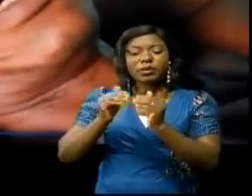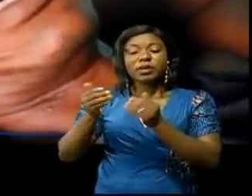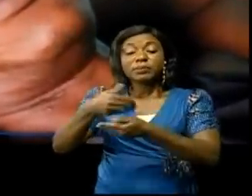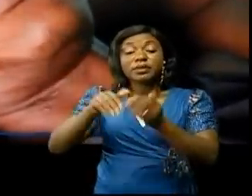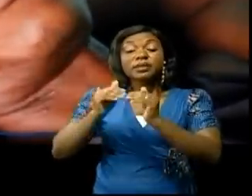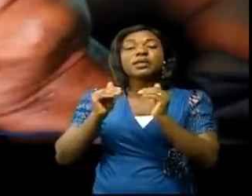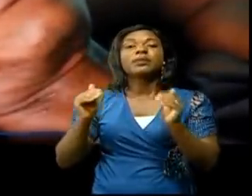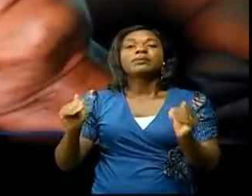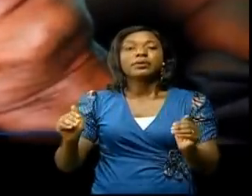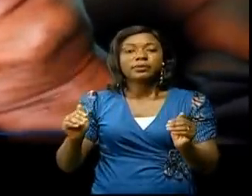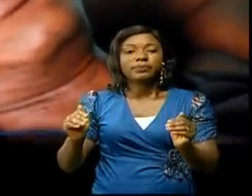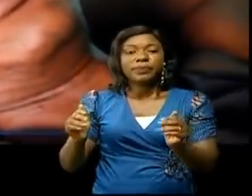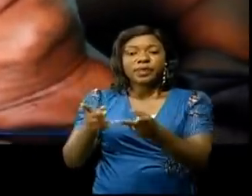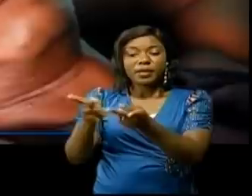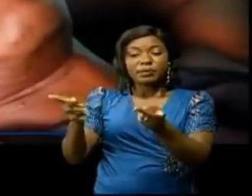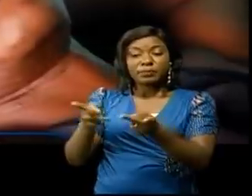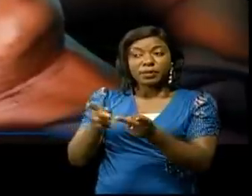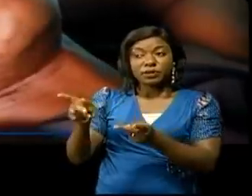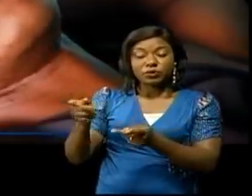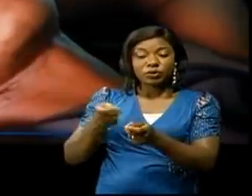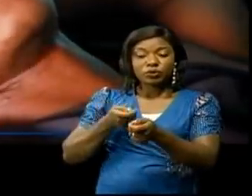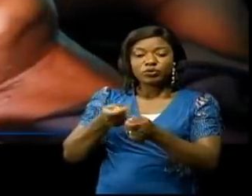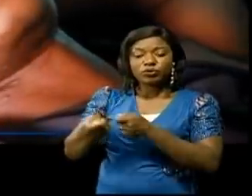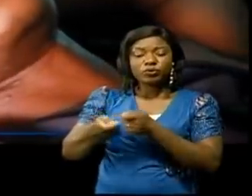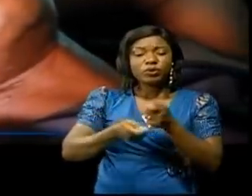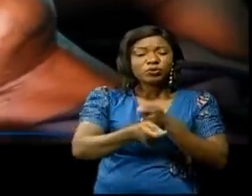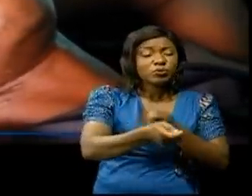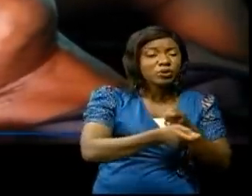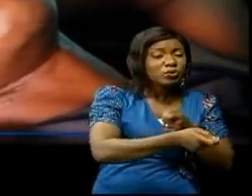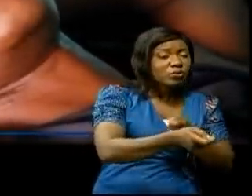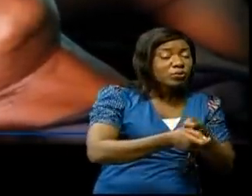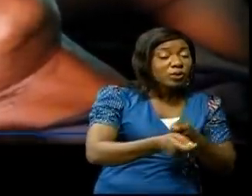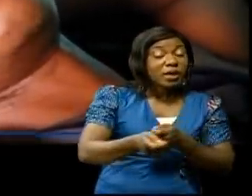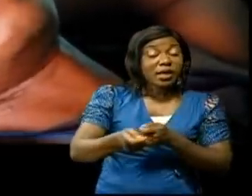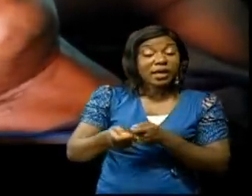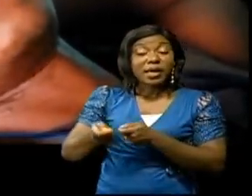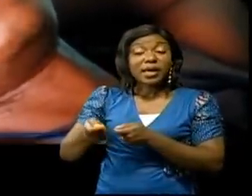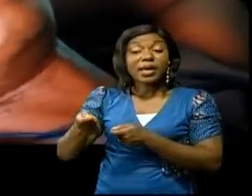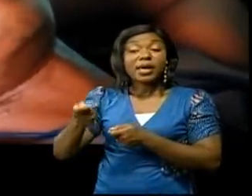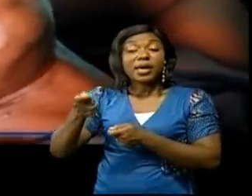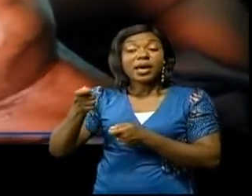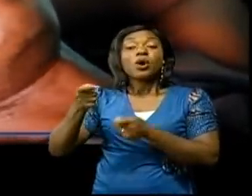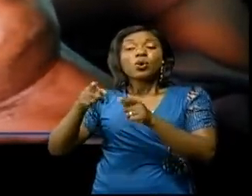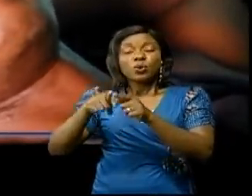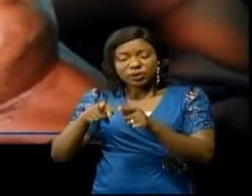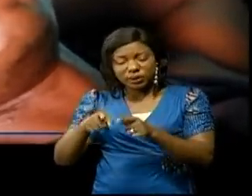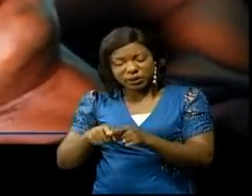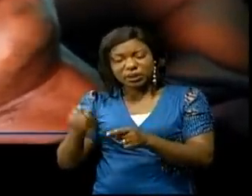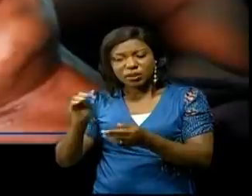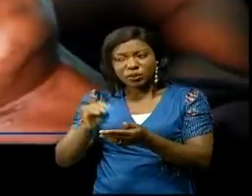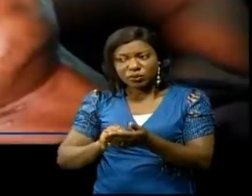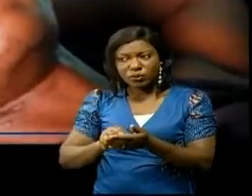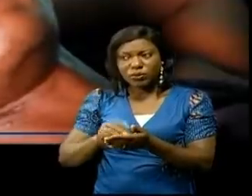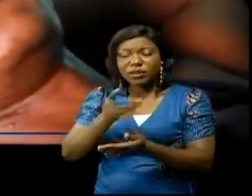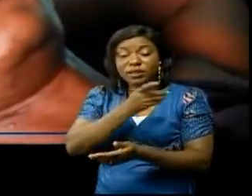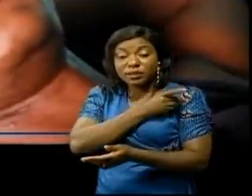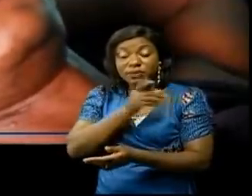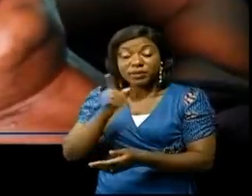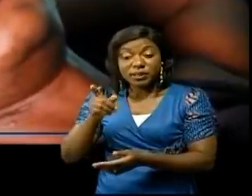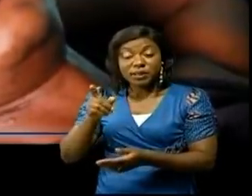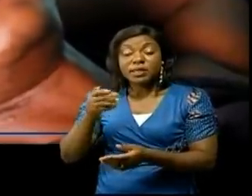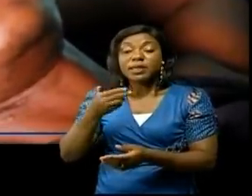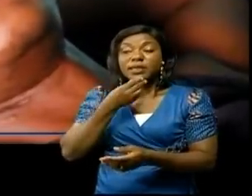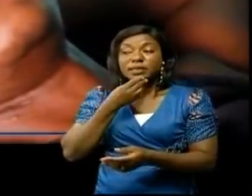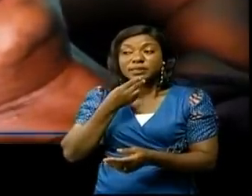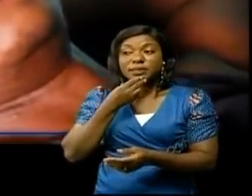là où on a blessé et tué les habitants. Cette milice qui tue le fait avec l'aval des députés du Kassai